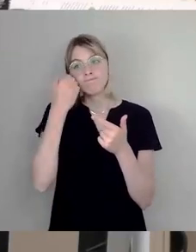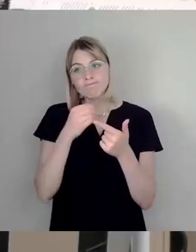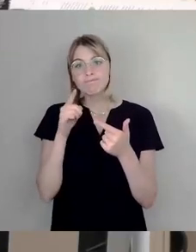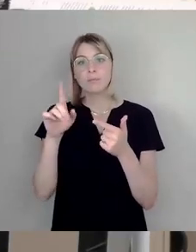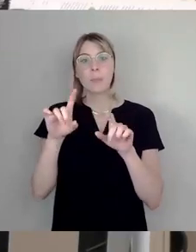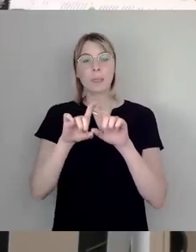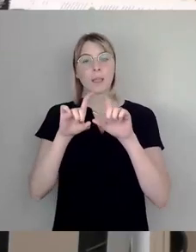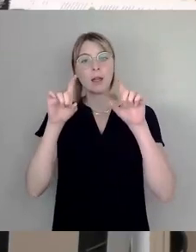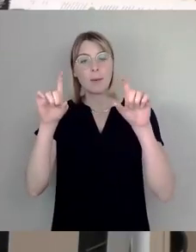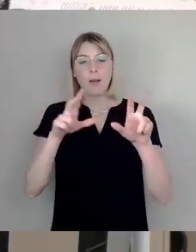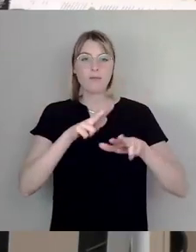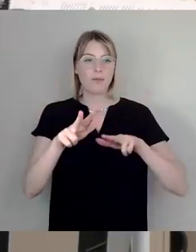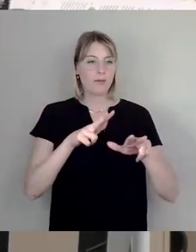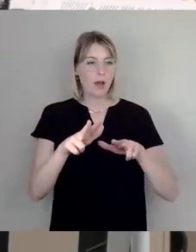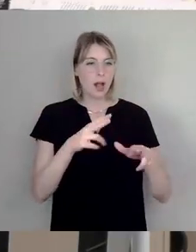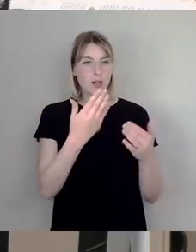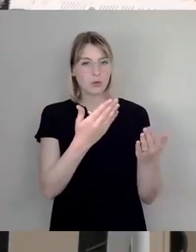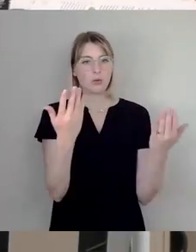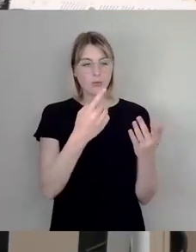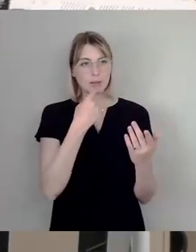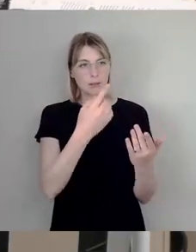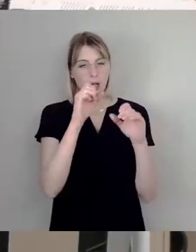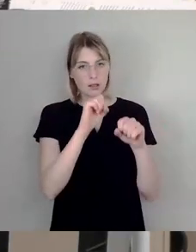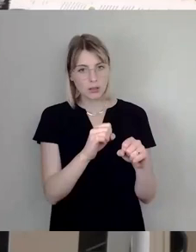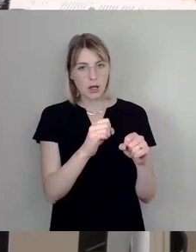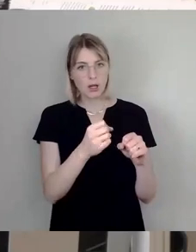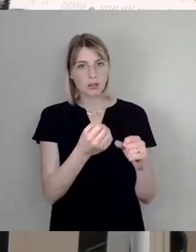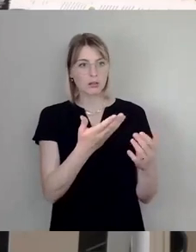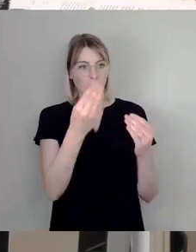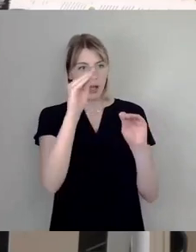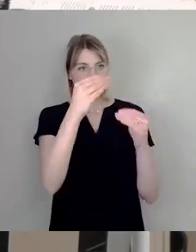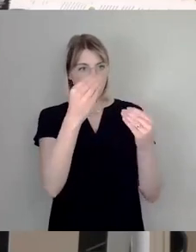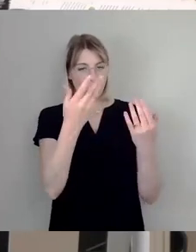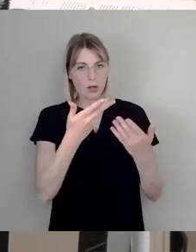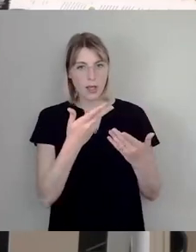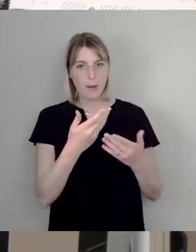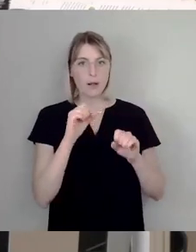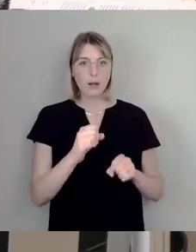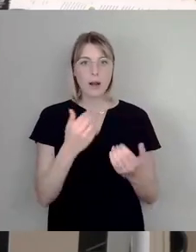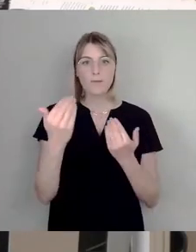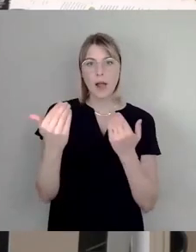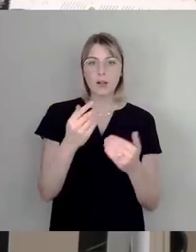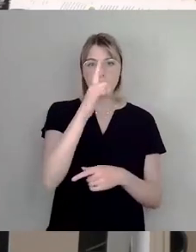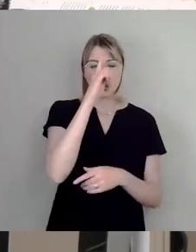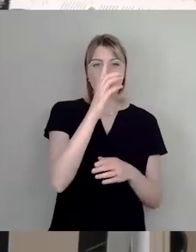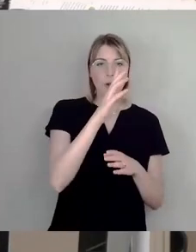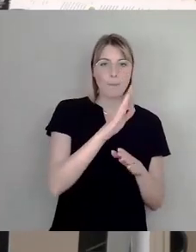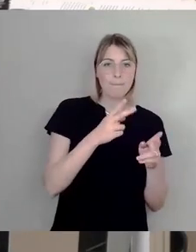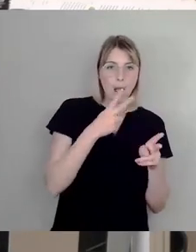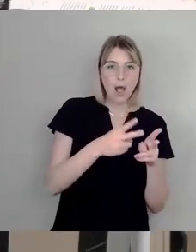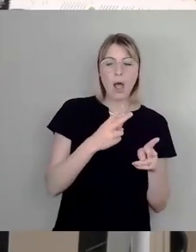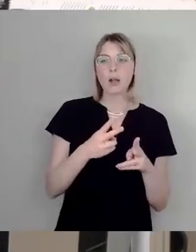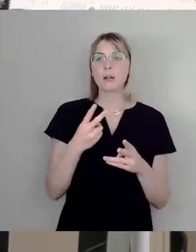was die Verwaltung uns mitteilen kann über Verhältnisse mit Deutschen Bahn, Eigentumsverhältnisse dort. Was können wir